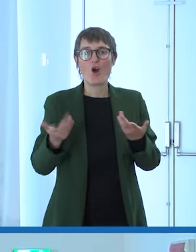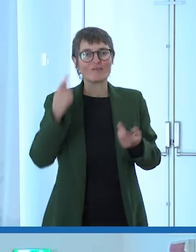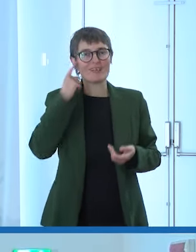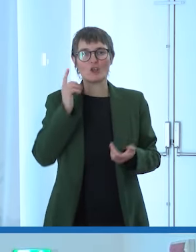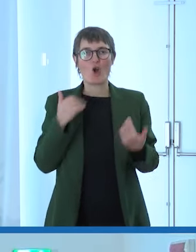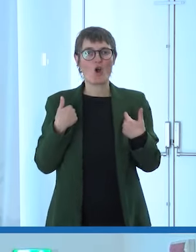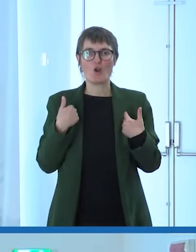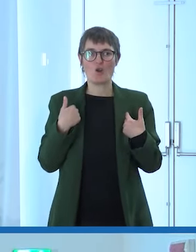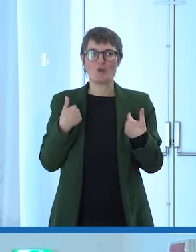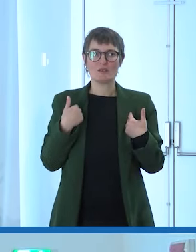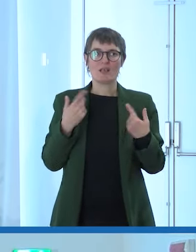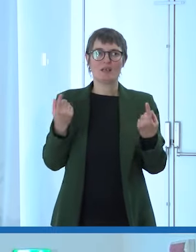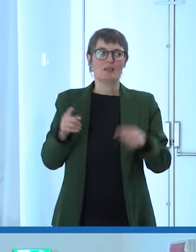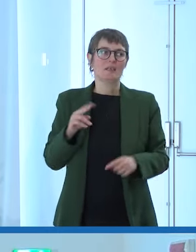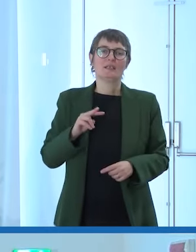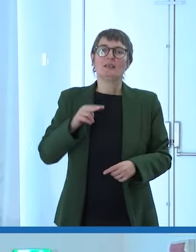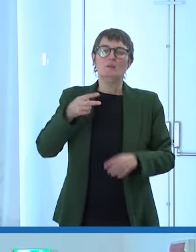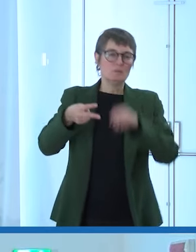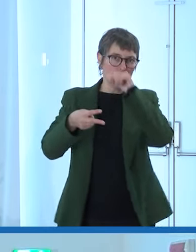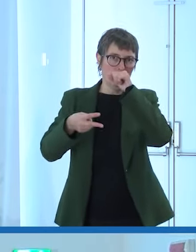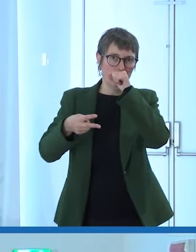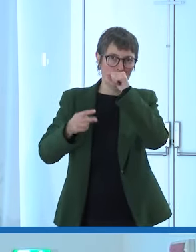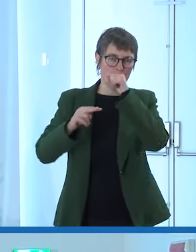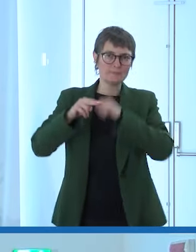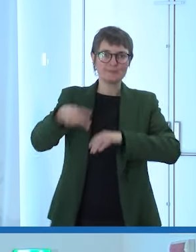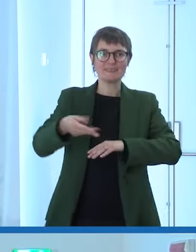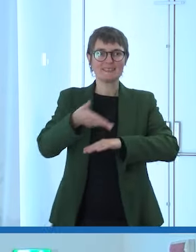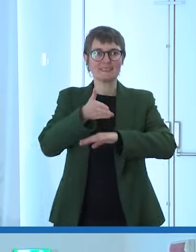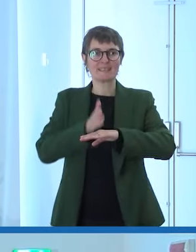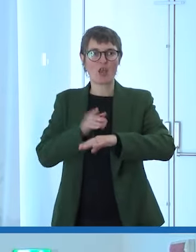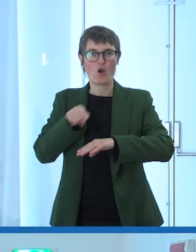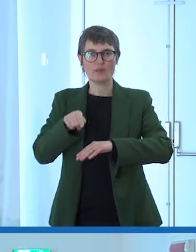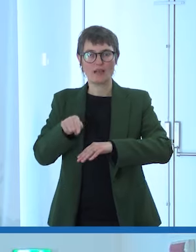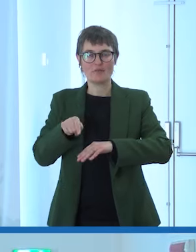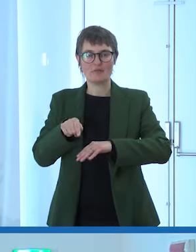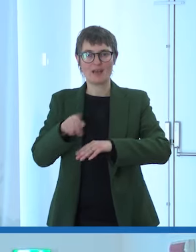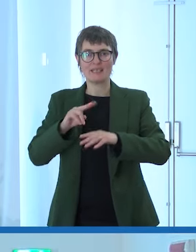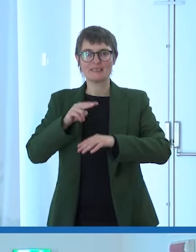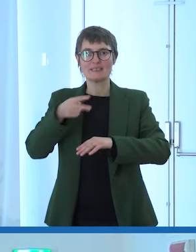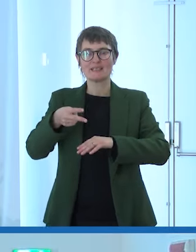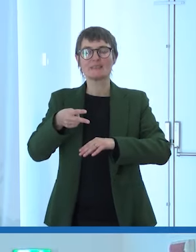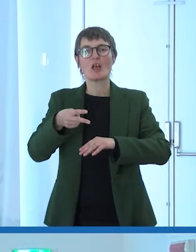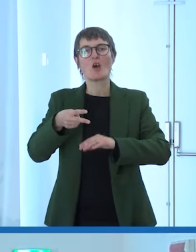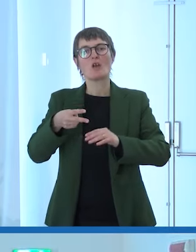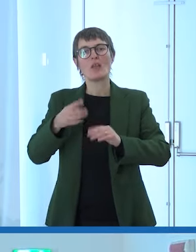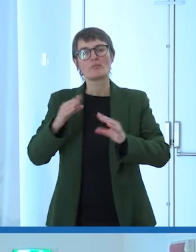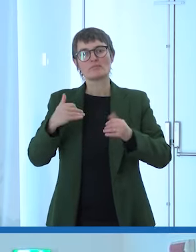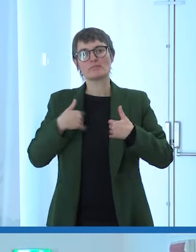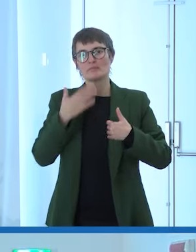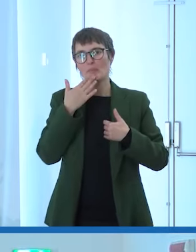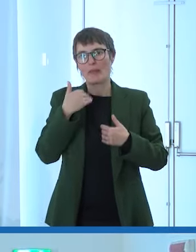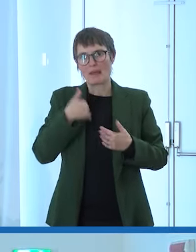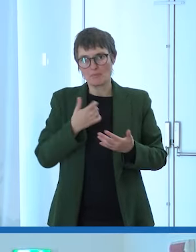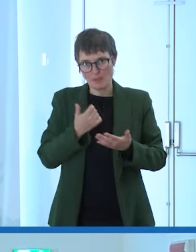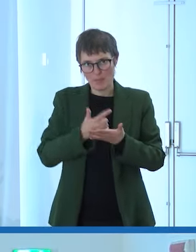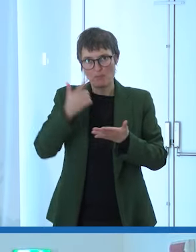questa è la seconda fase questa è la è la seconda cosa che per me è molto importante da testimoniare sono